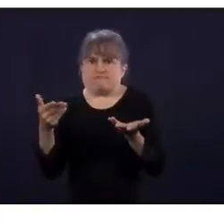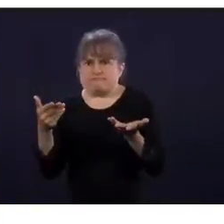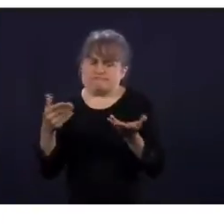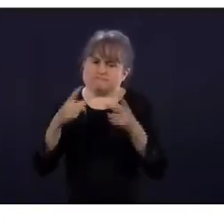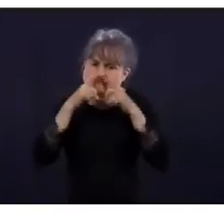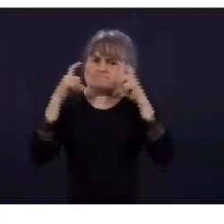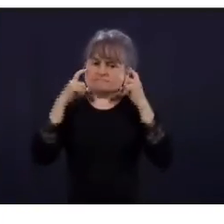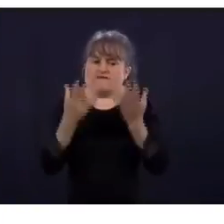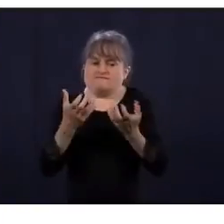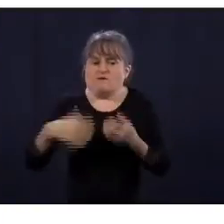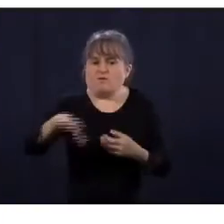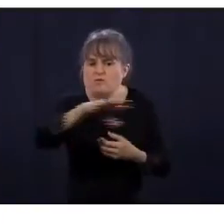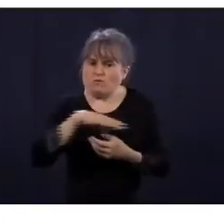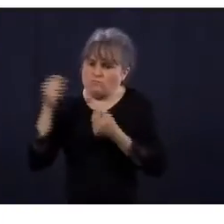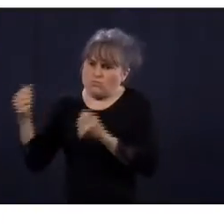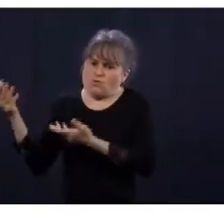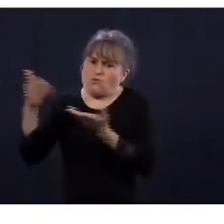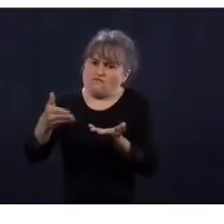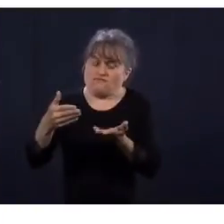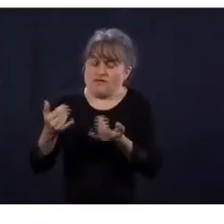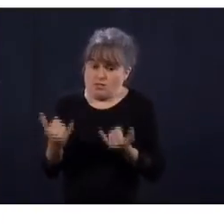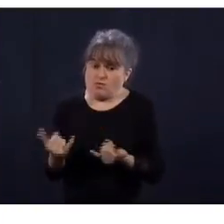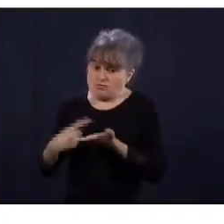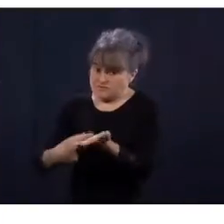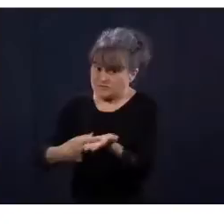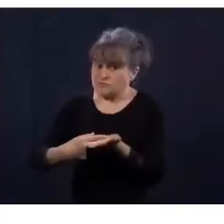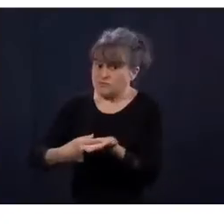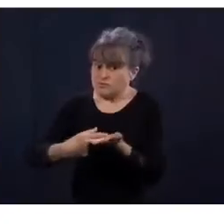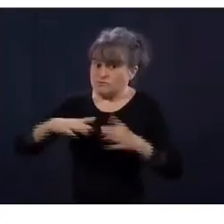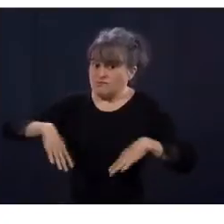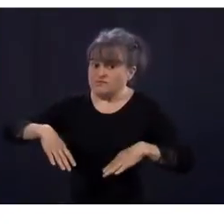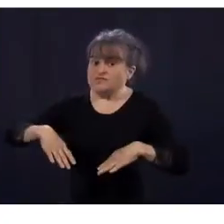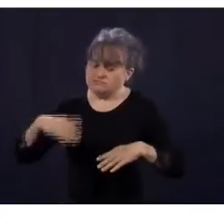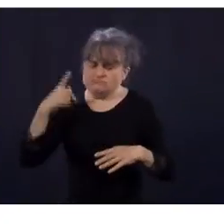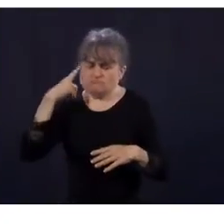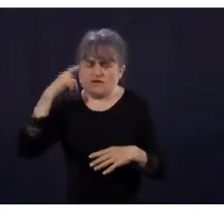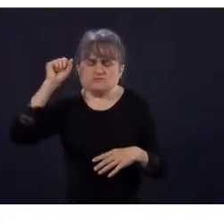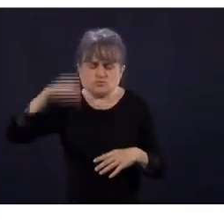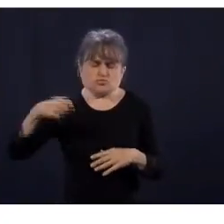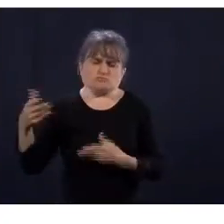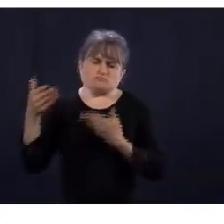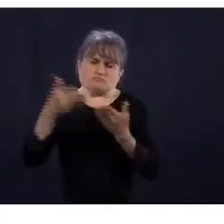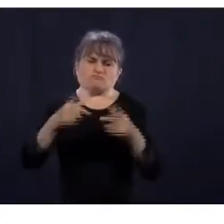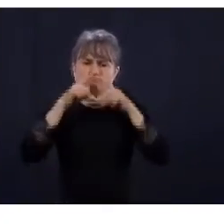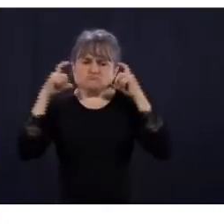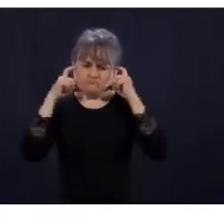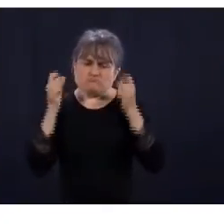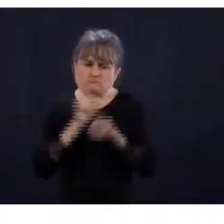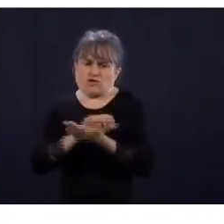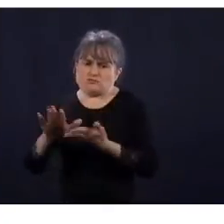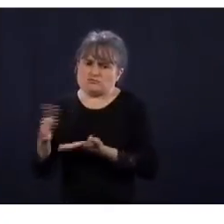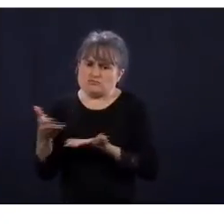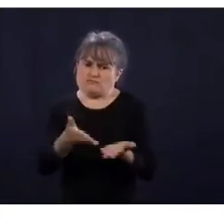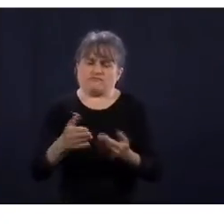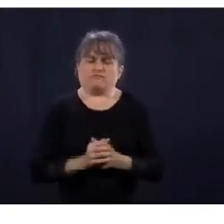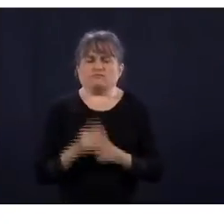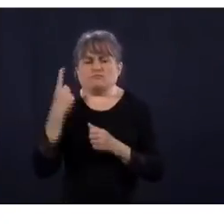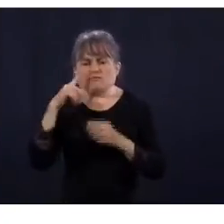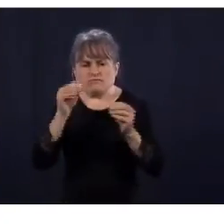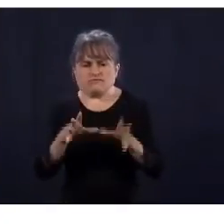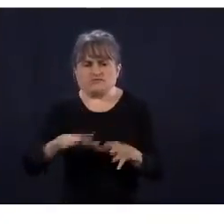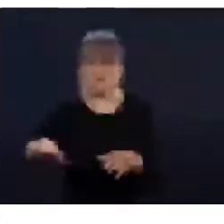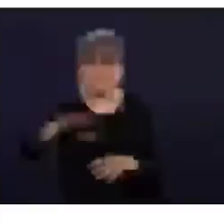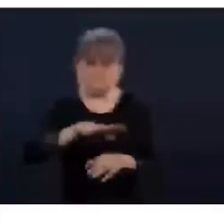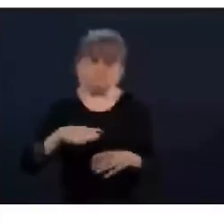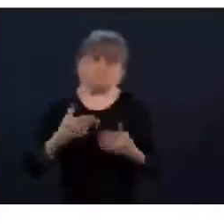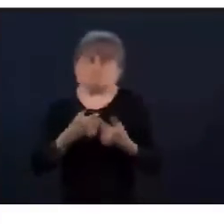seraient pas des vecteurs de la maladie, qu'ils ne seraient pas… qu'ils ne transmettraient pas autrement dit. Est-ce qu'à ce compte-là, on ne devrait